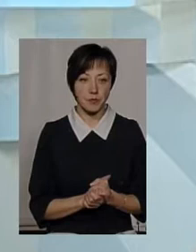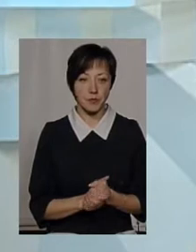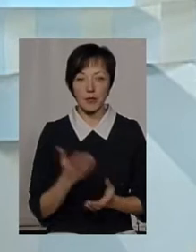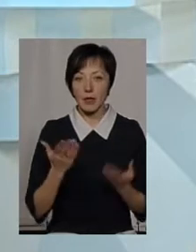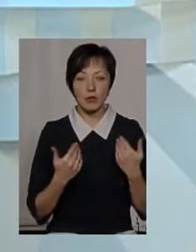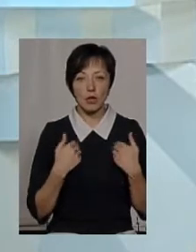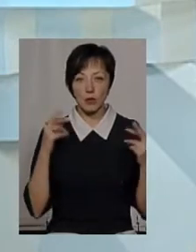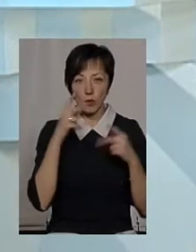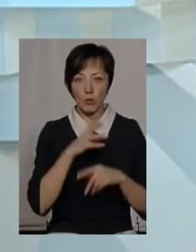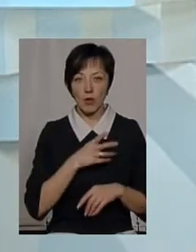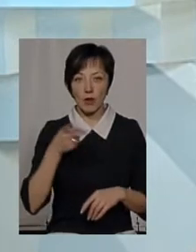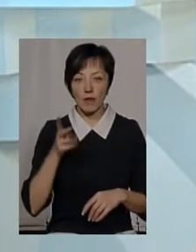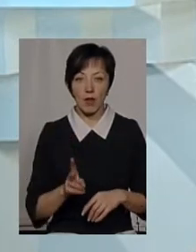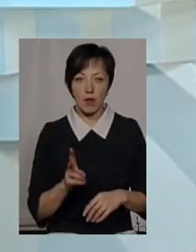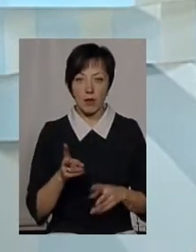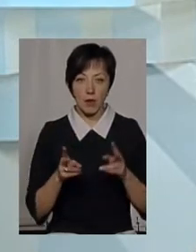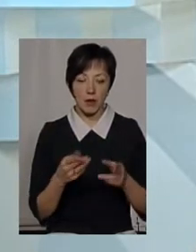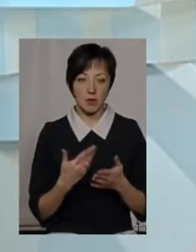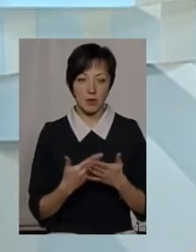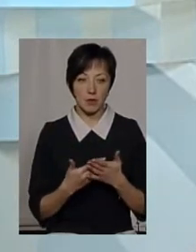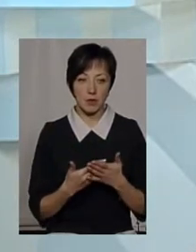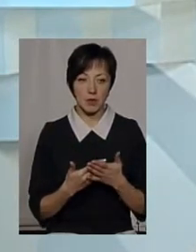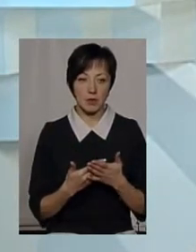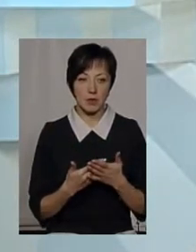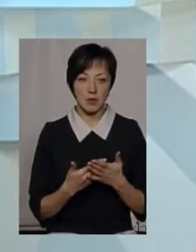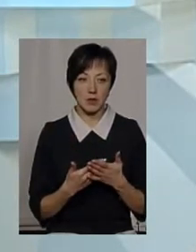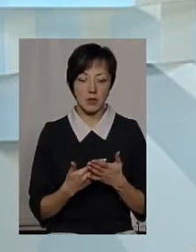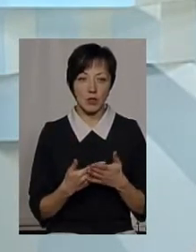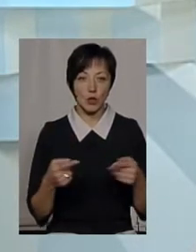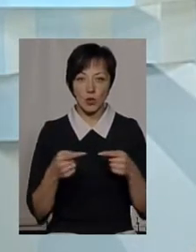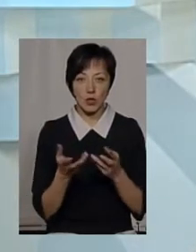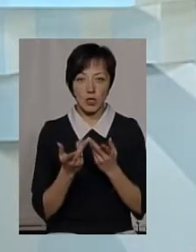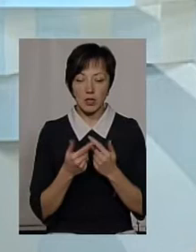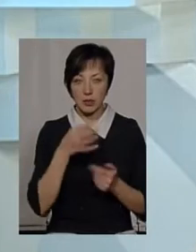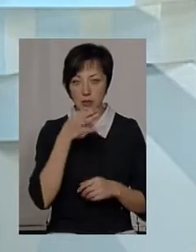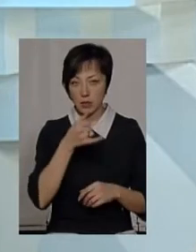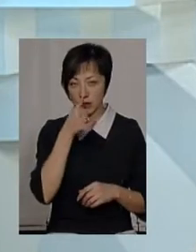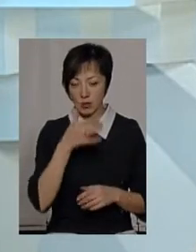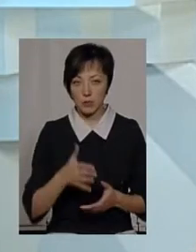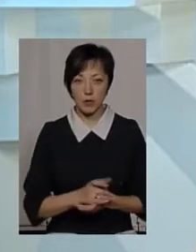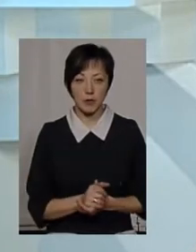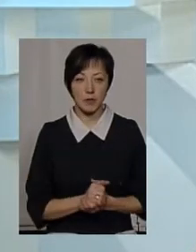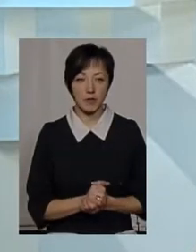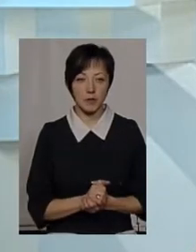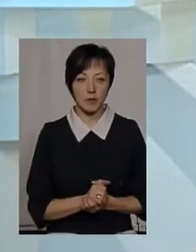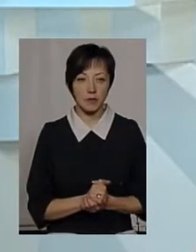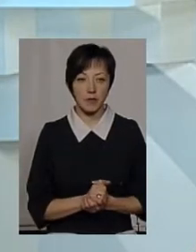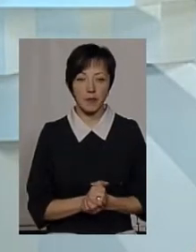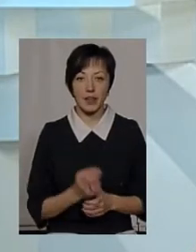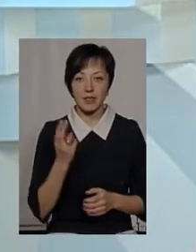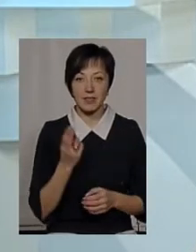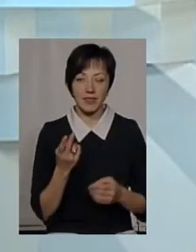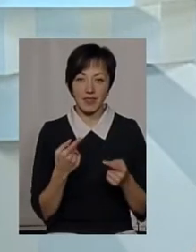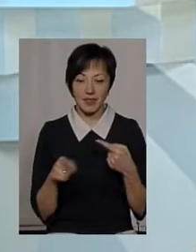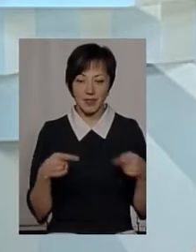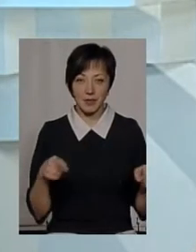Якщо не помиляюся, було 2 кілограма раків затримали порушника, а точно кількість я їх не скажу, бо цифри,